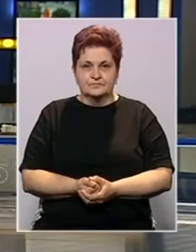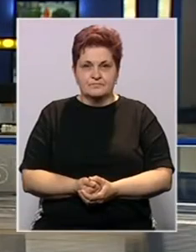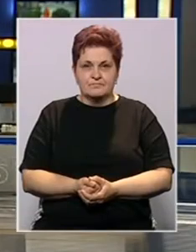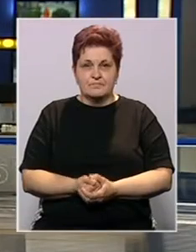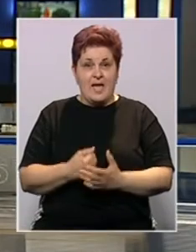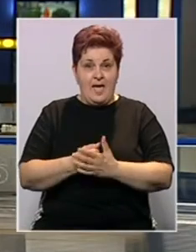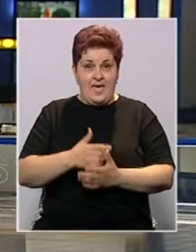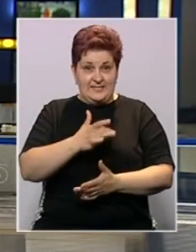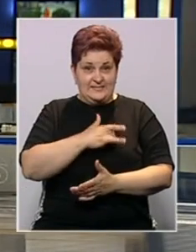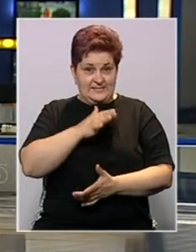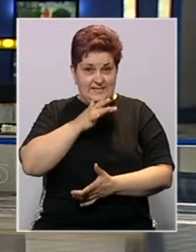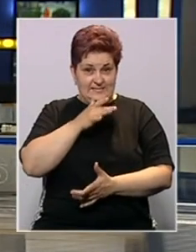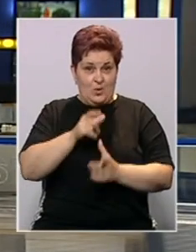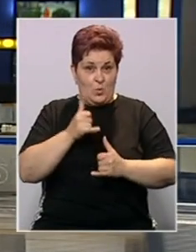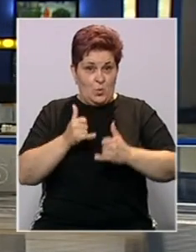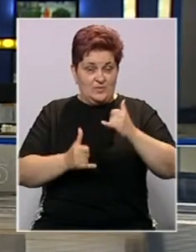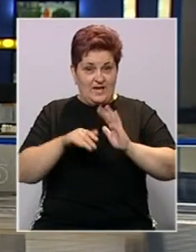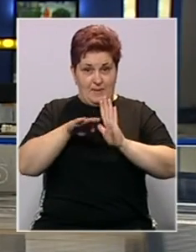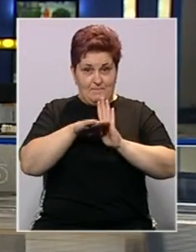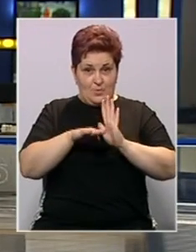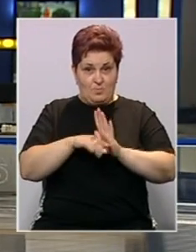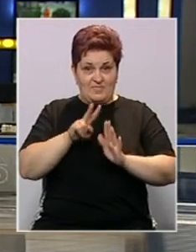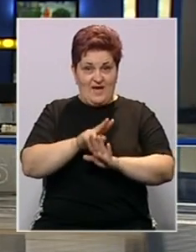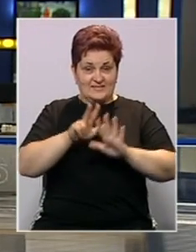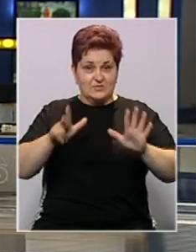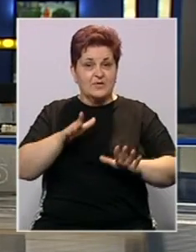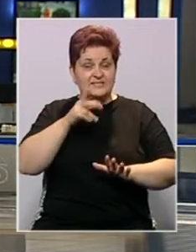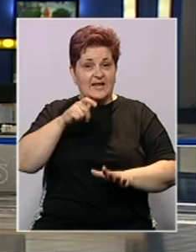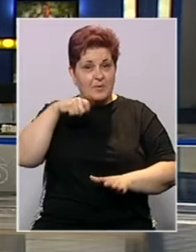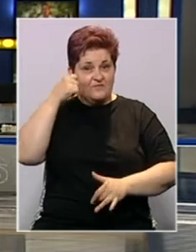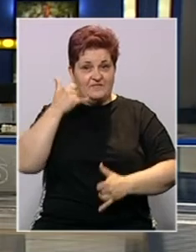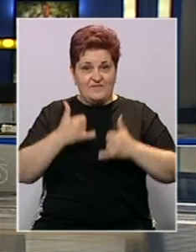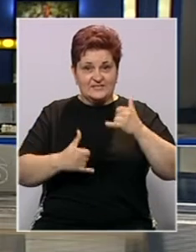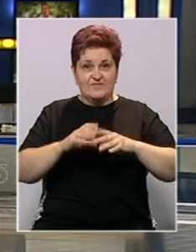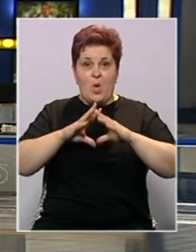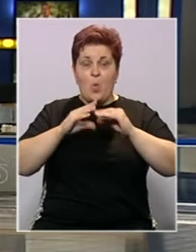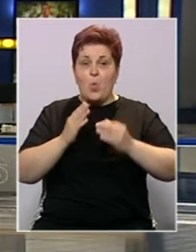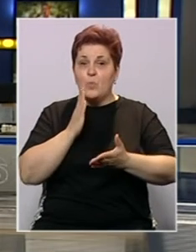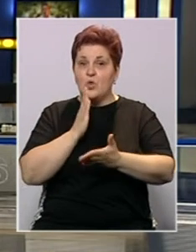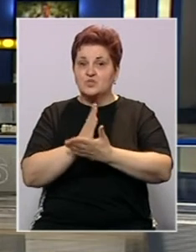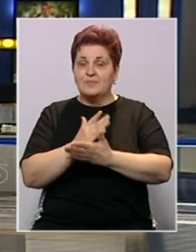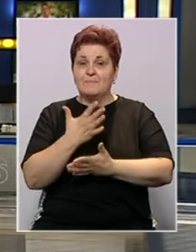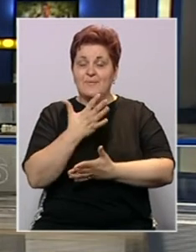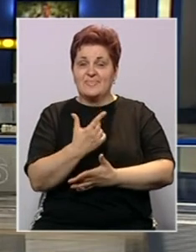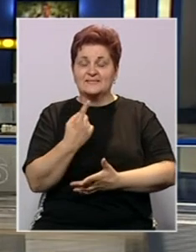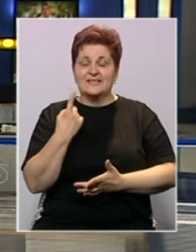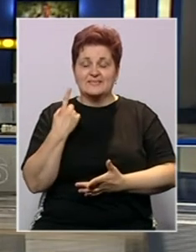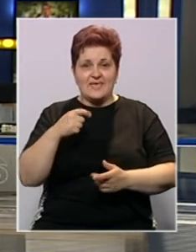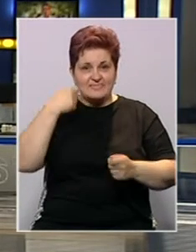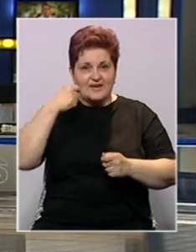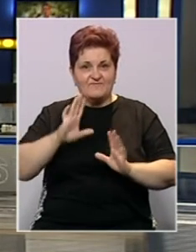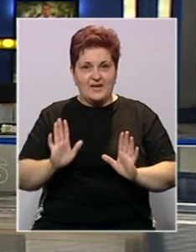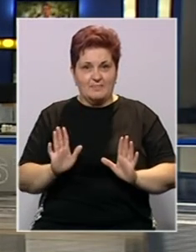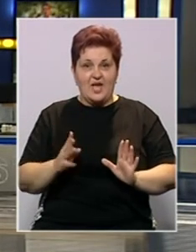Za nagrade Srce Sarajeva u takmičarskim programima 28. Sarajevo film festivala ukupno će se takmičiti 51